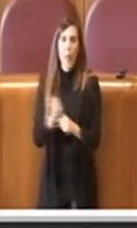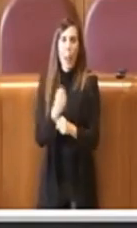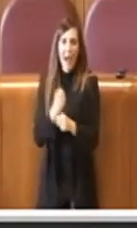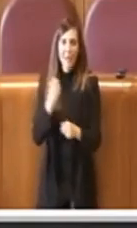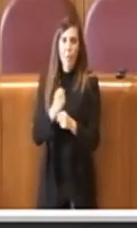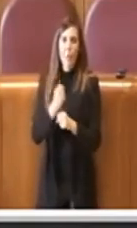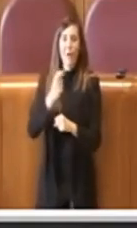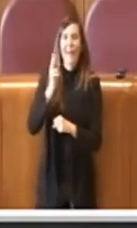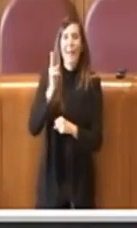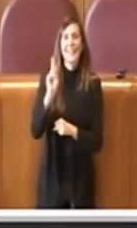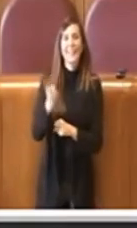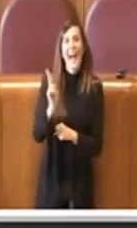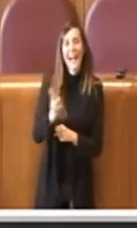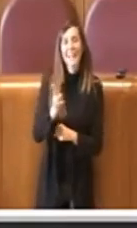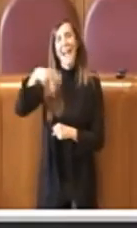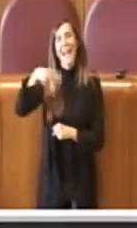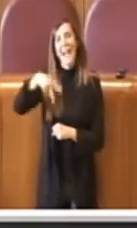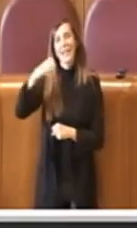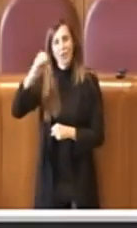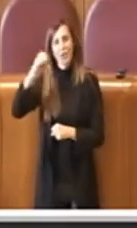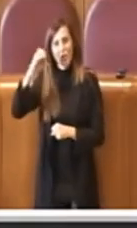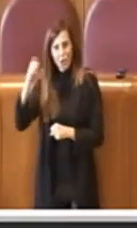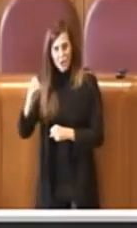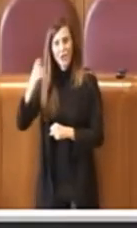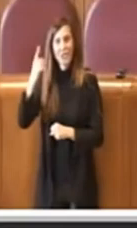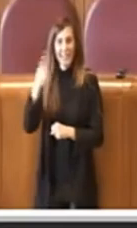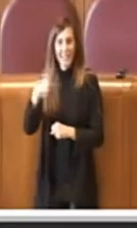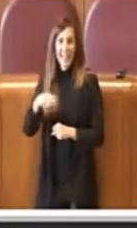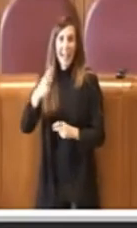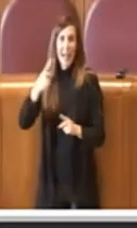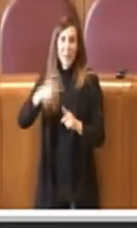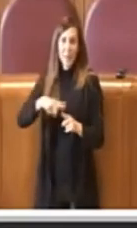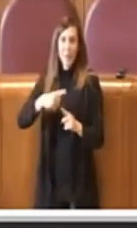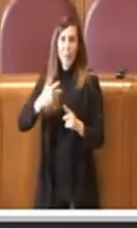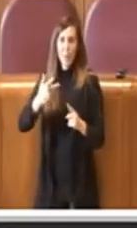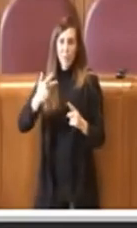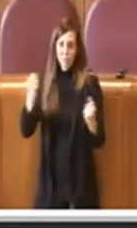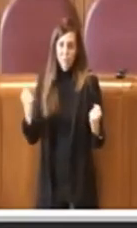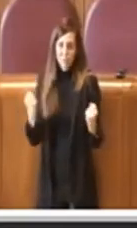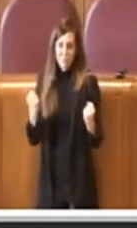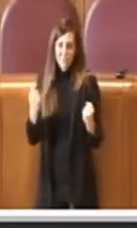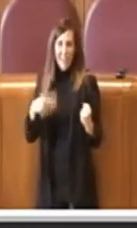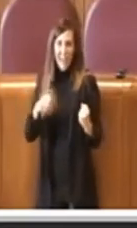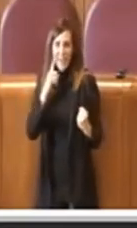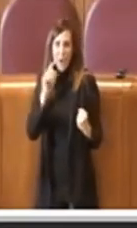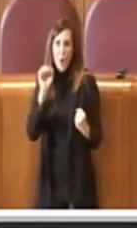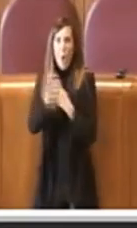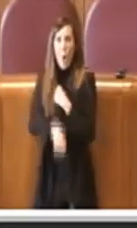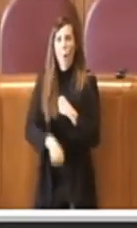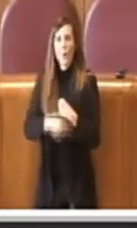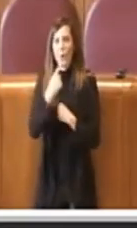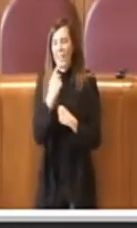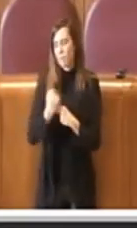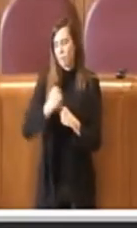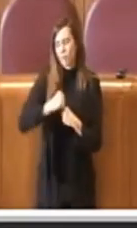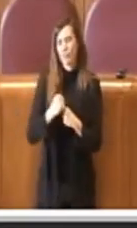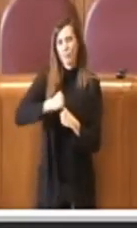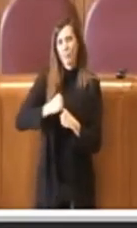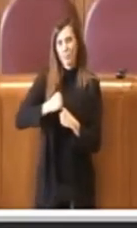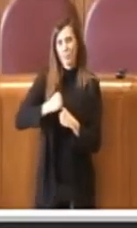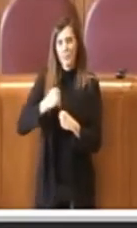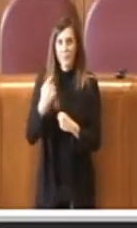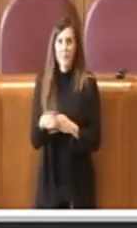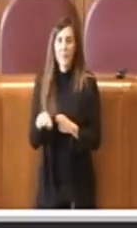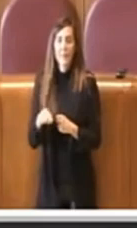e NCC sul punto di vista della sicurezza, dell'intermodalità e anche del contrasto al fenomeno dell'abusivismo. Questa proposta di